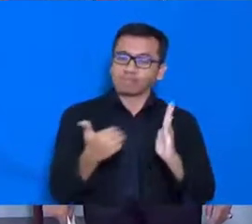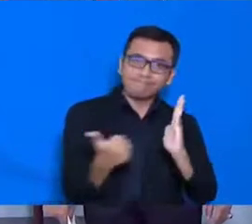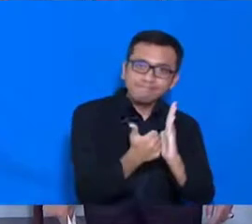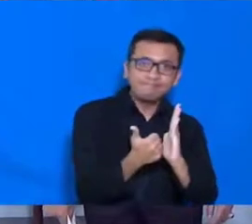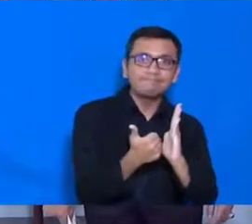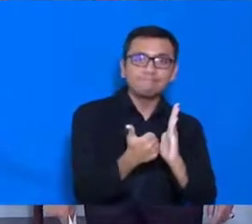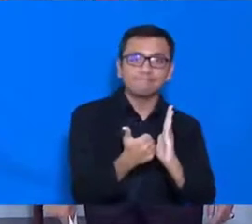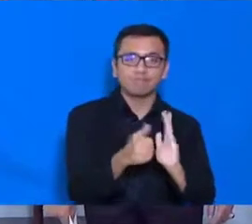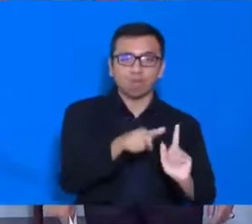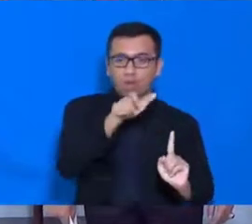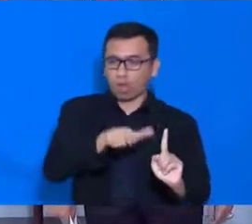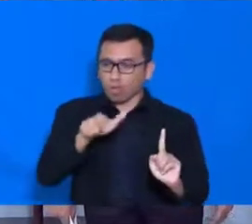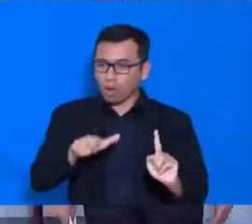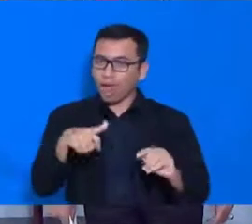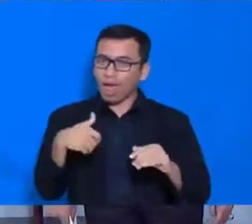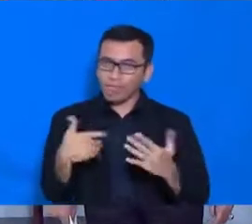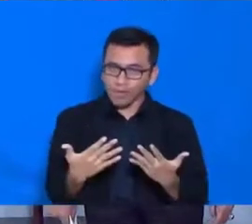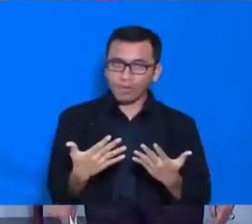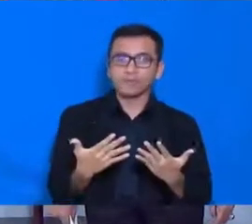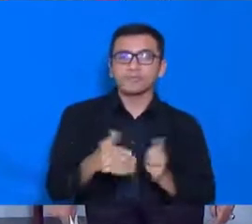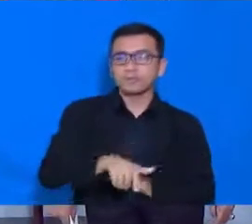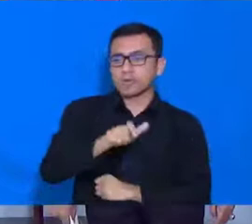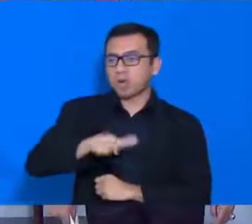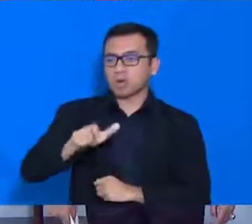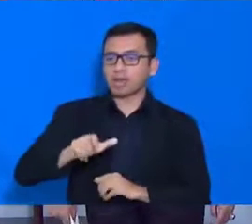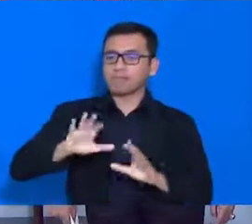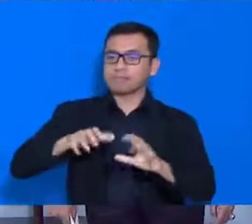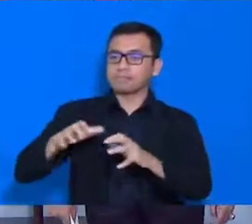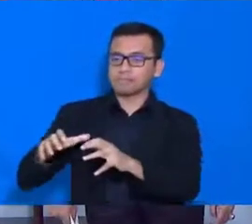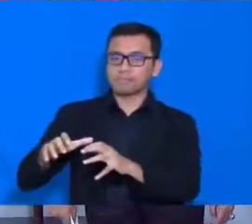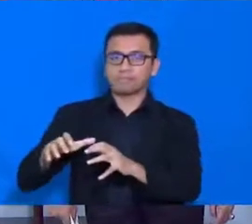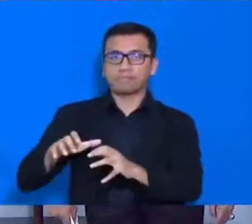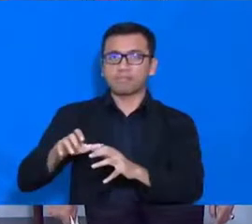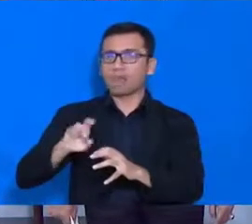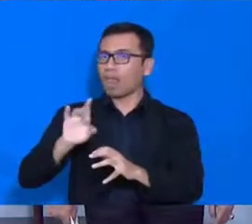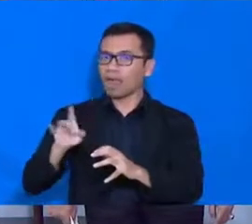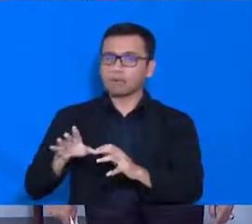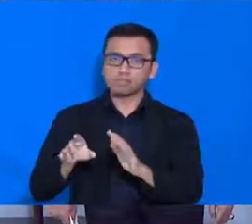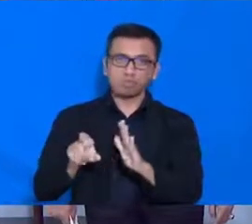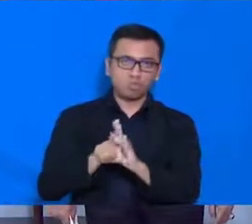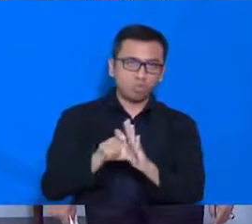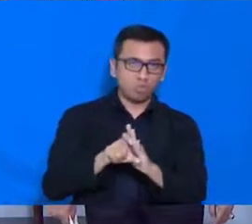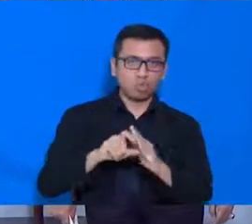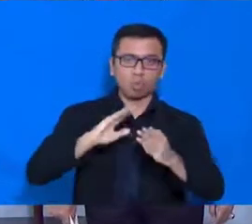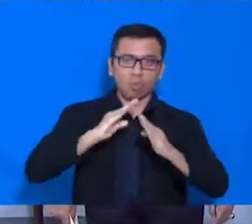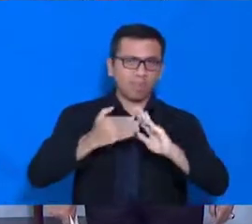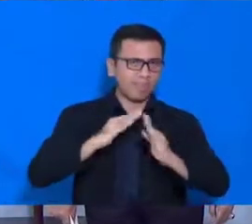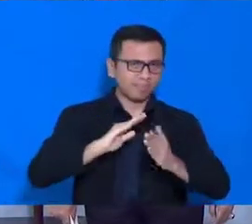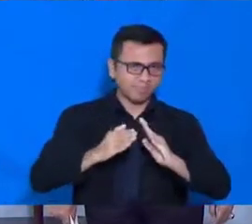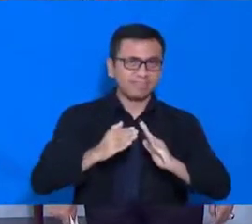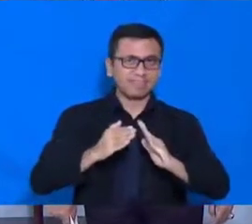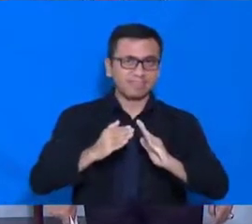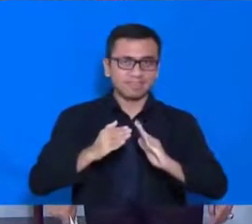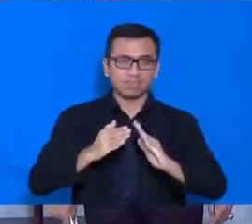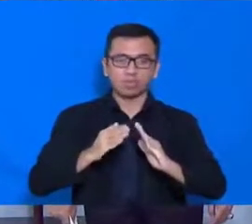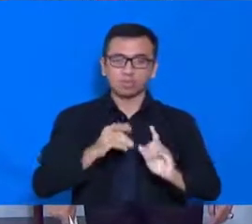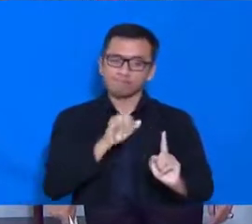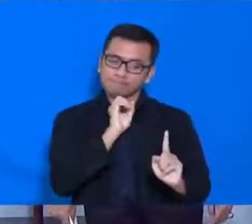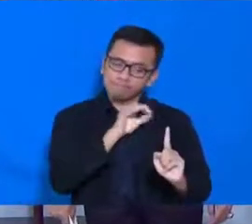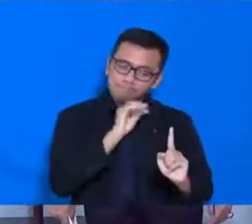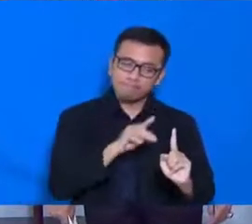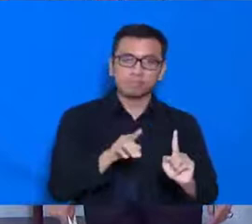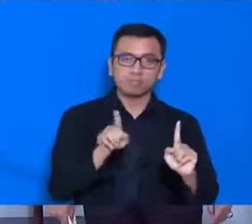maupun disiplin kolektif, yang mana komunitas kita harus bisa saling mengingatkan